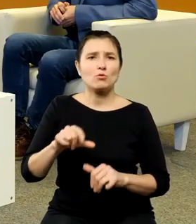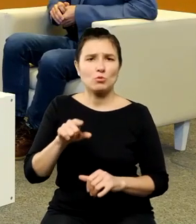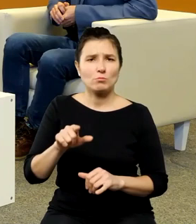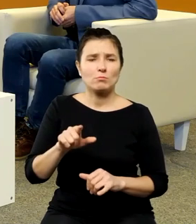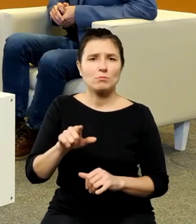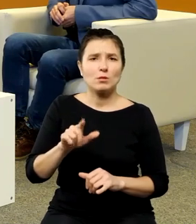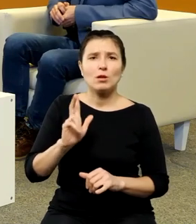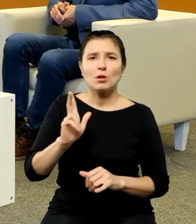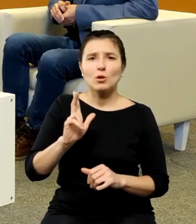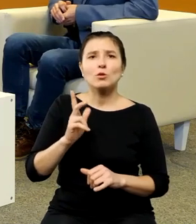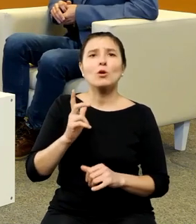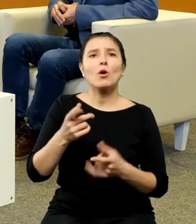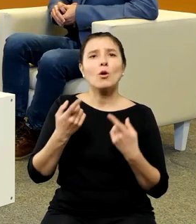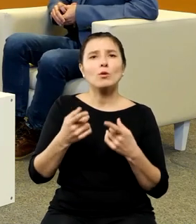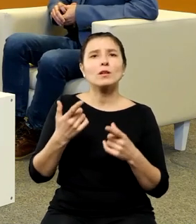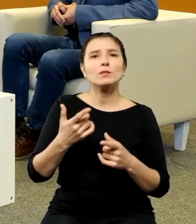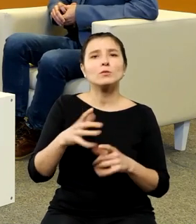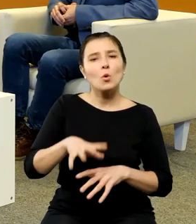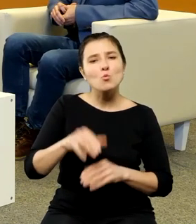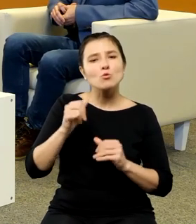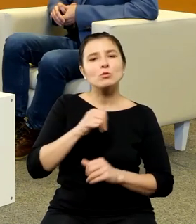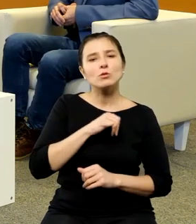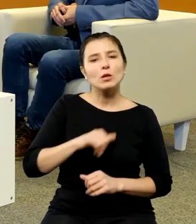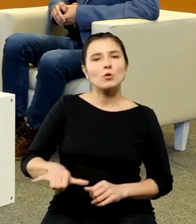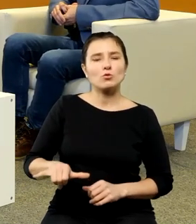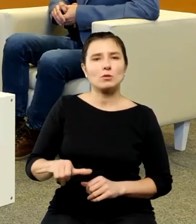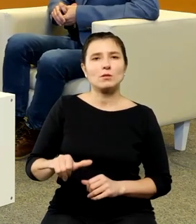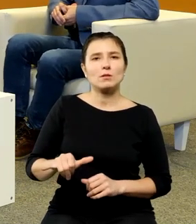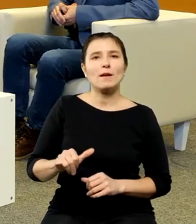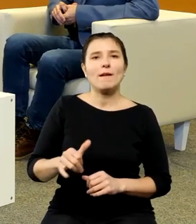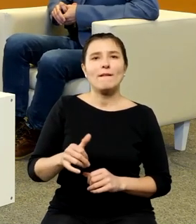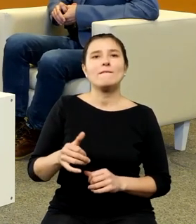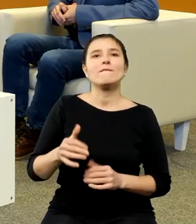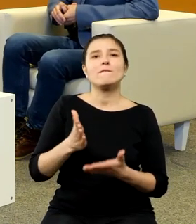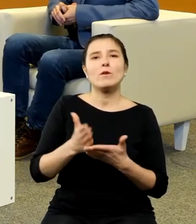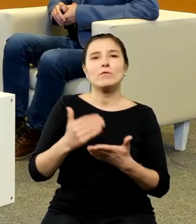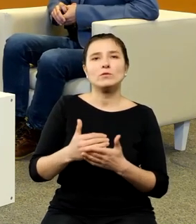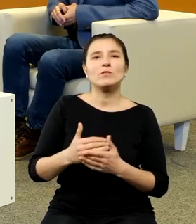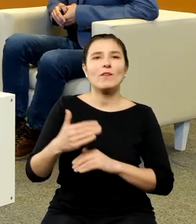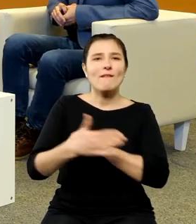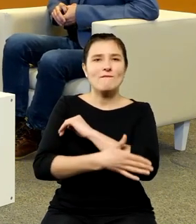uroczyste obchody w województwie warmińsko-mazorskim też tego nie uniknie po prostu jednak